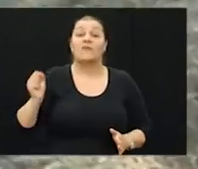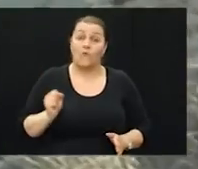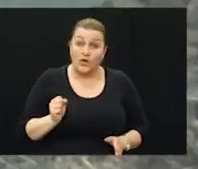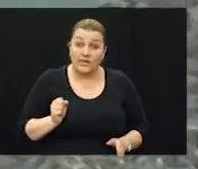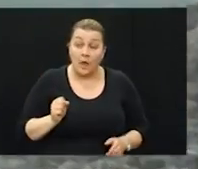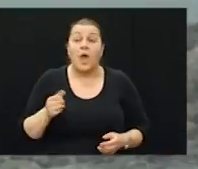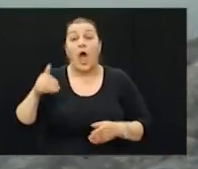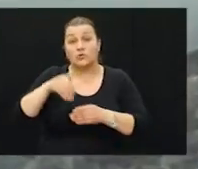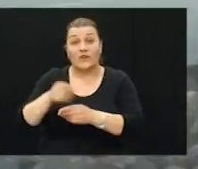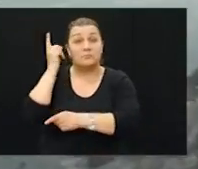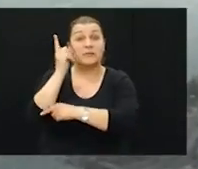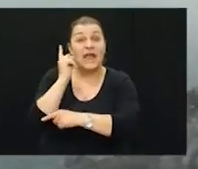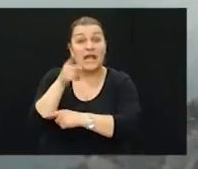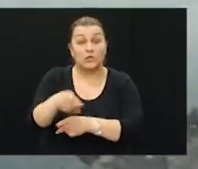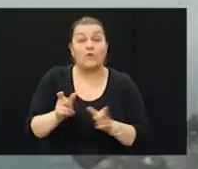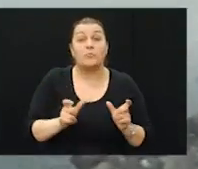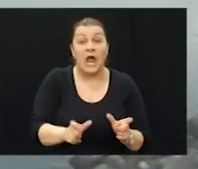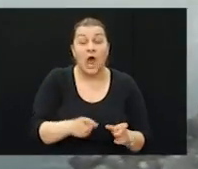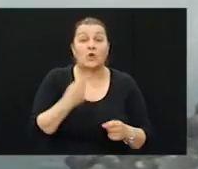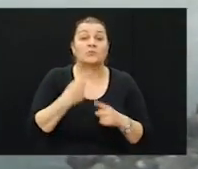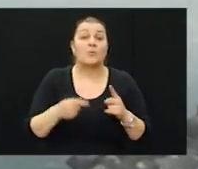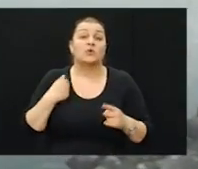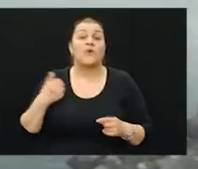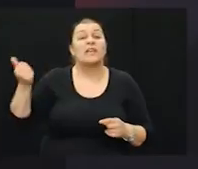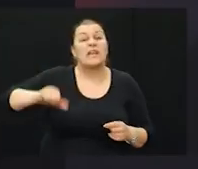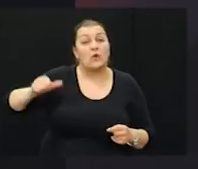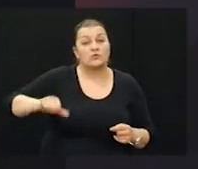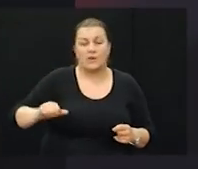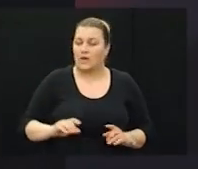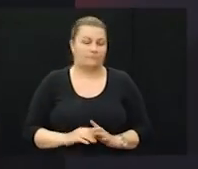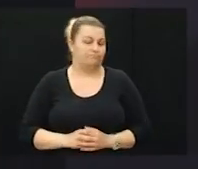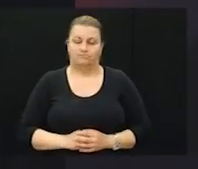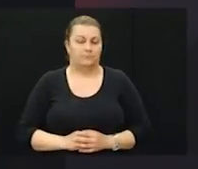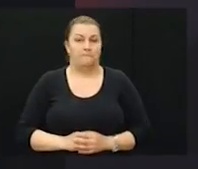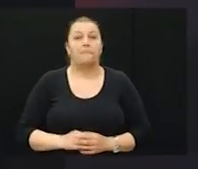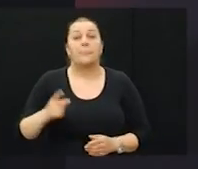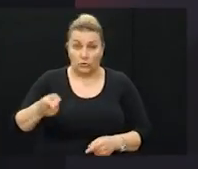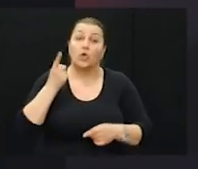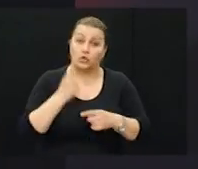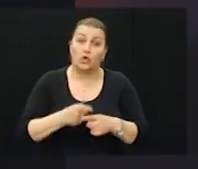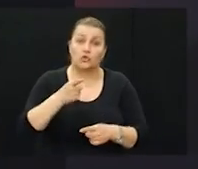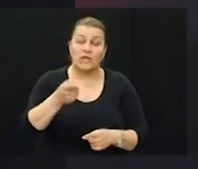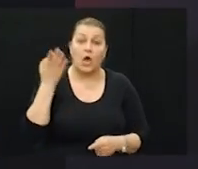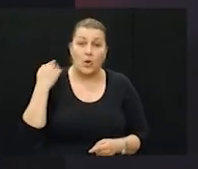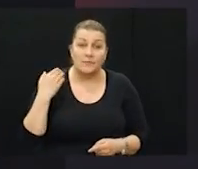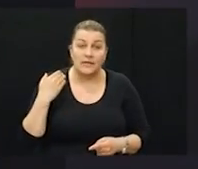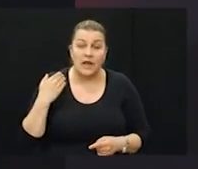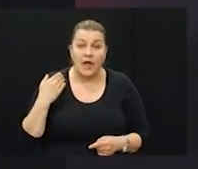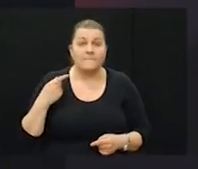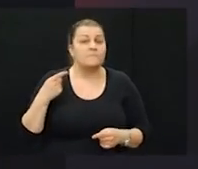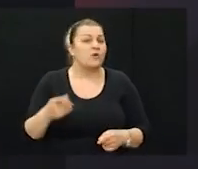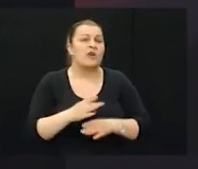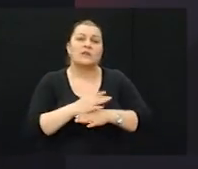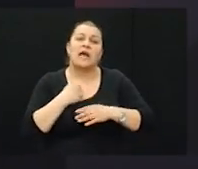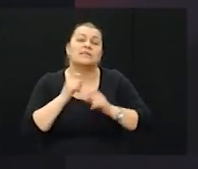a prijeti branom zbog svojih neuspjeha, to nije vojnik. To je točno tako bilo. I to je korpus